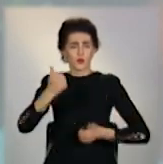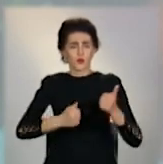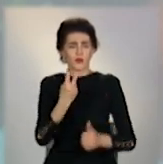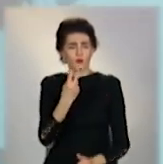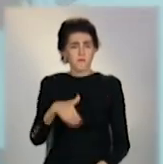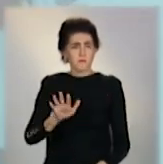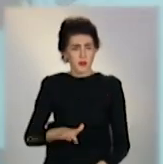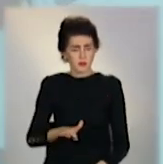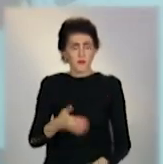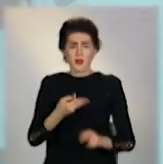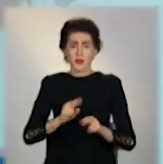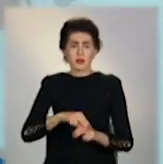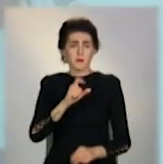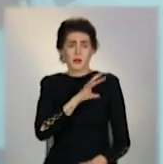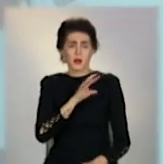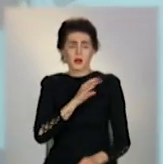посіли.